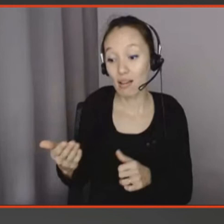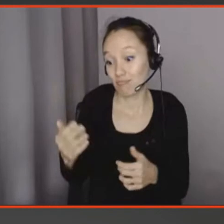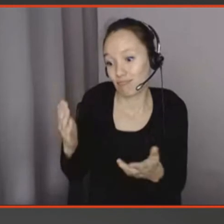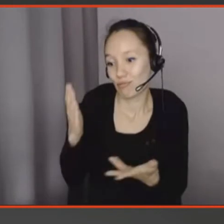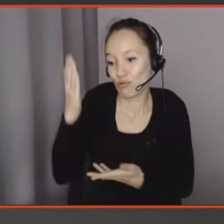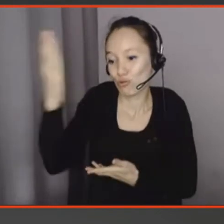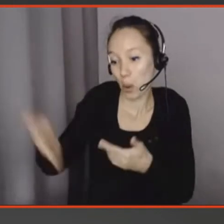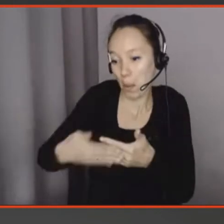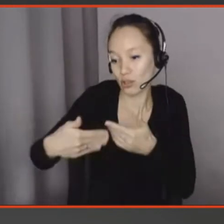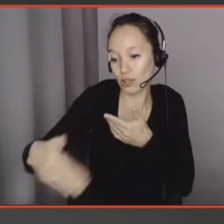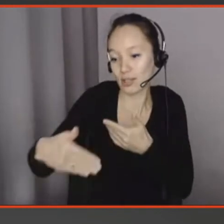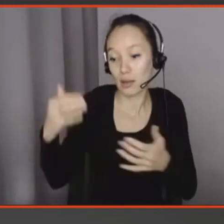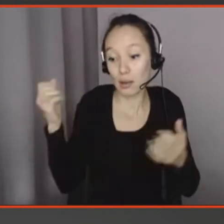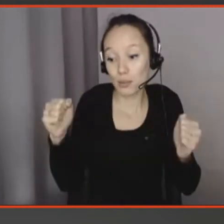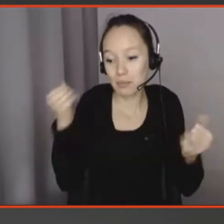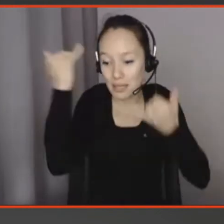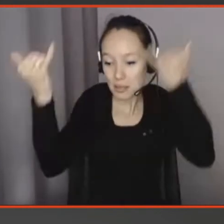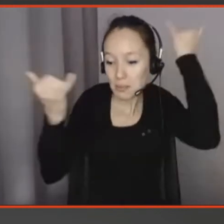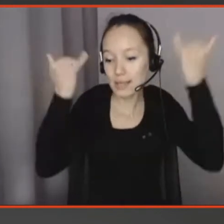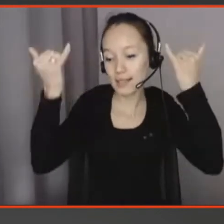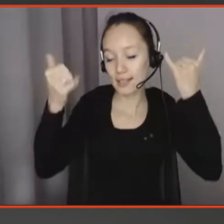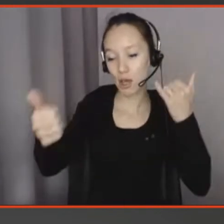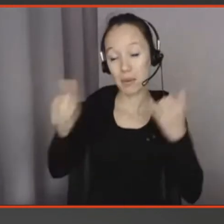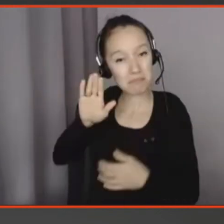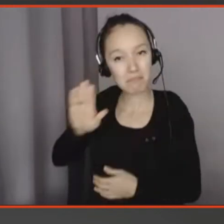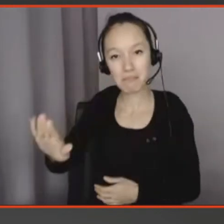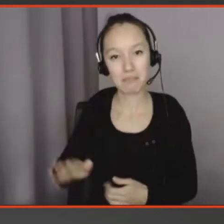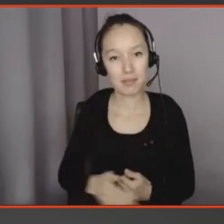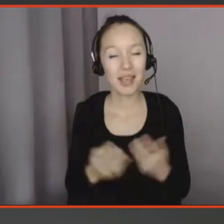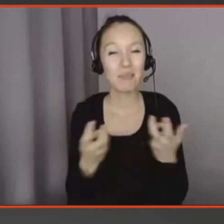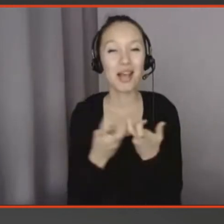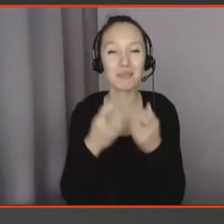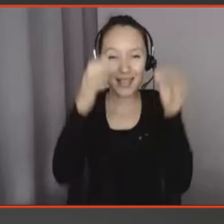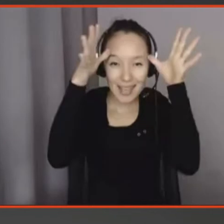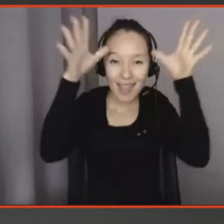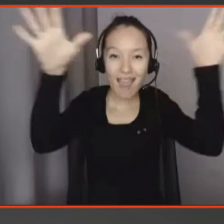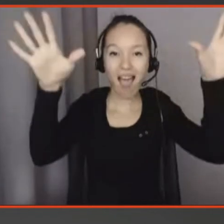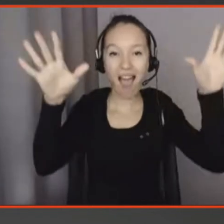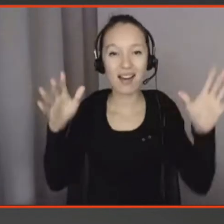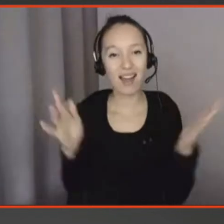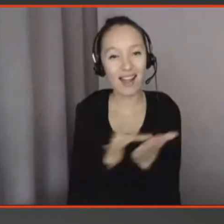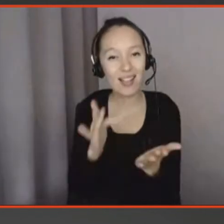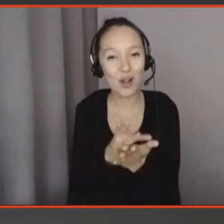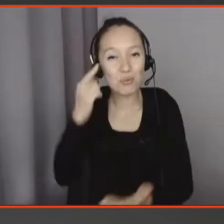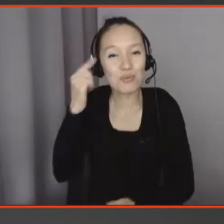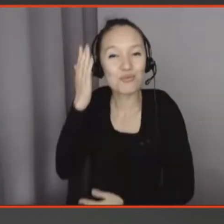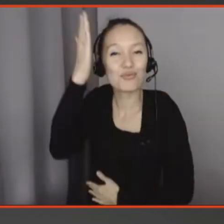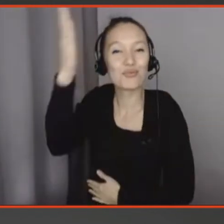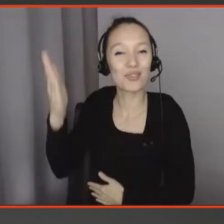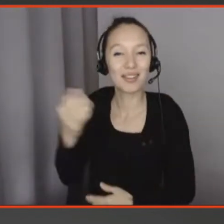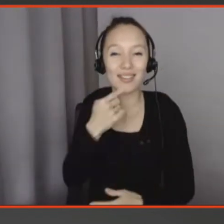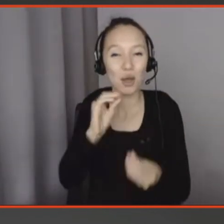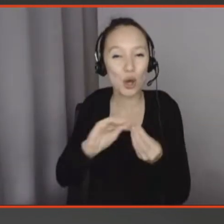et ils ont un objet emblématique, c'est qu'ils ont réinventé le catalogue IKEA, mais le catalogue IKEA du futur qui vous présente que des objets super